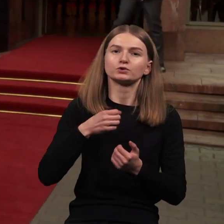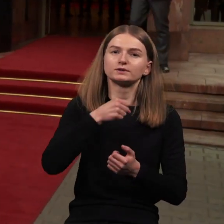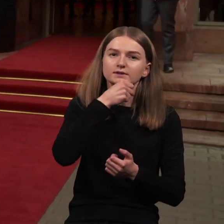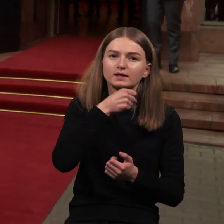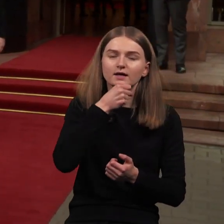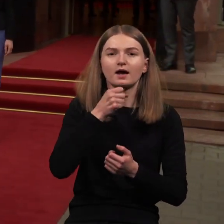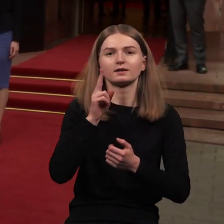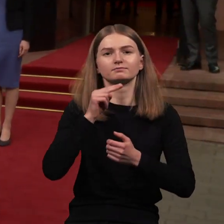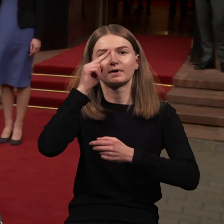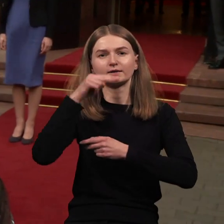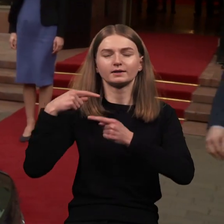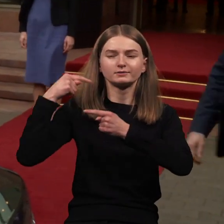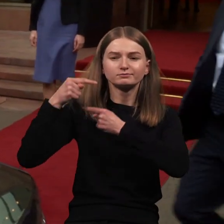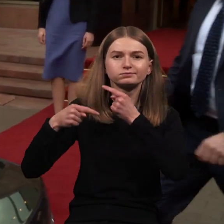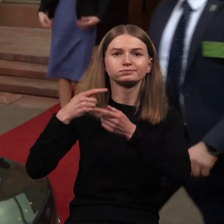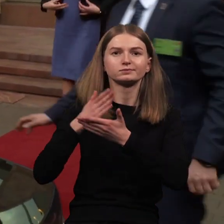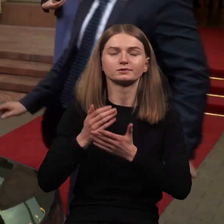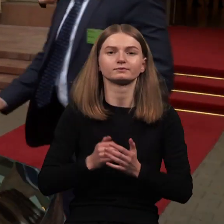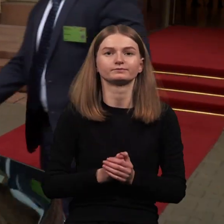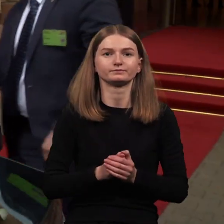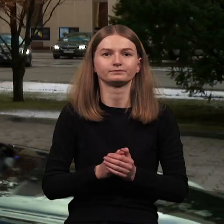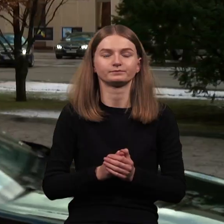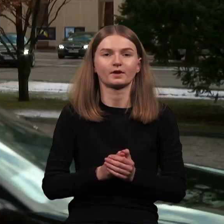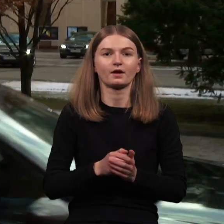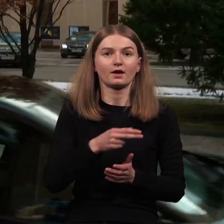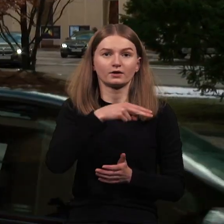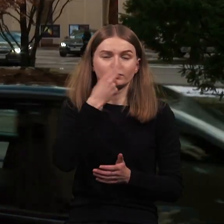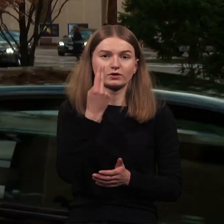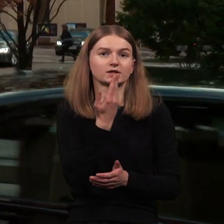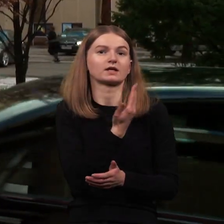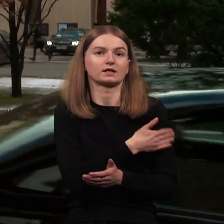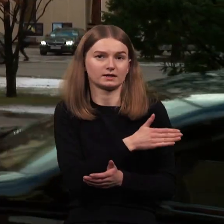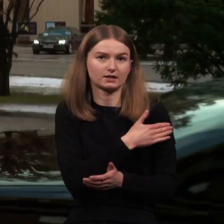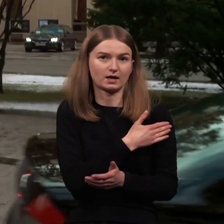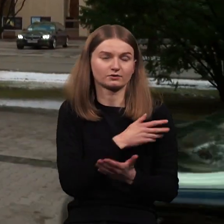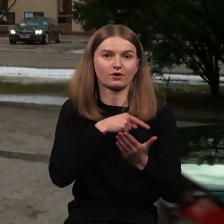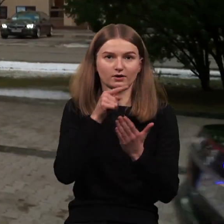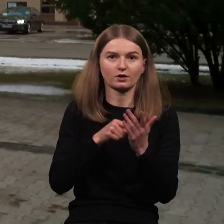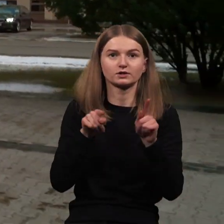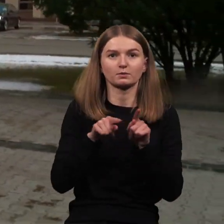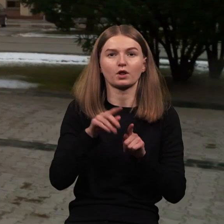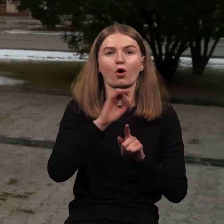kartų svečias priminė Lietuvos Lenkų keliama klausimą ir dėl tautinių mažumų įstatymų.